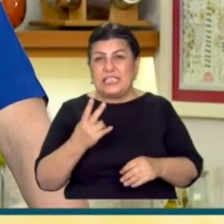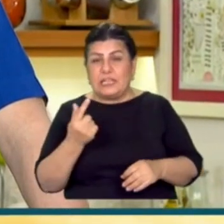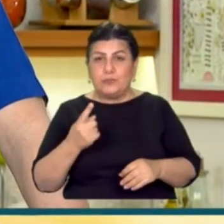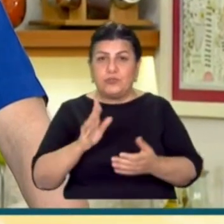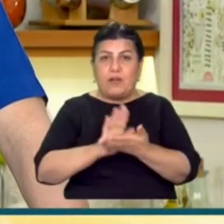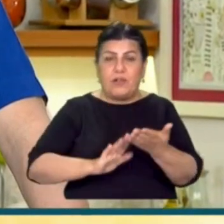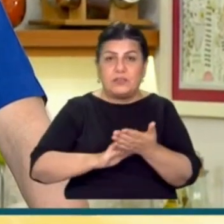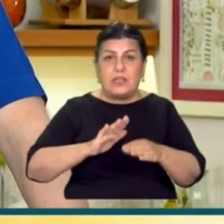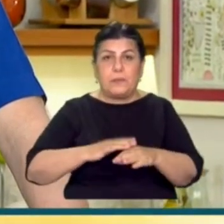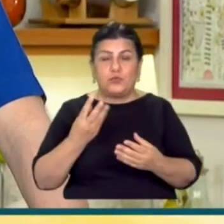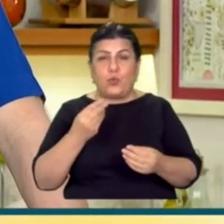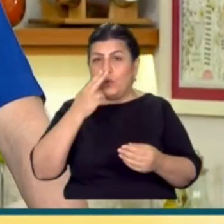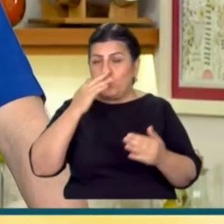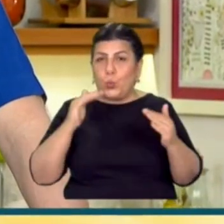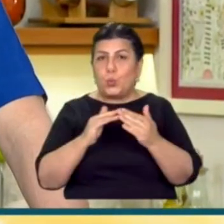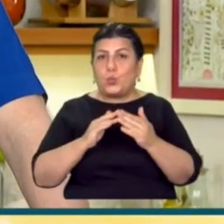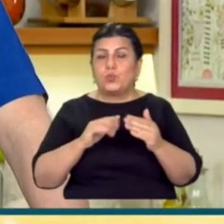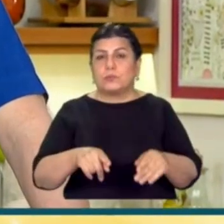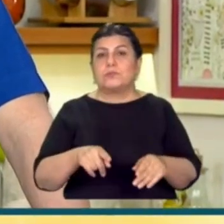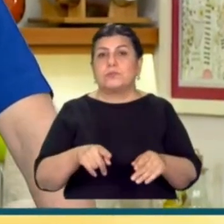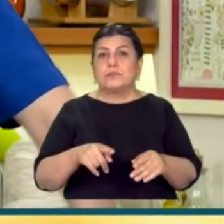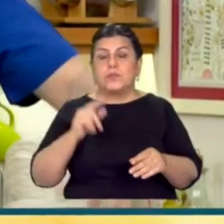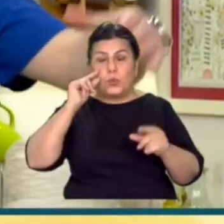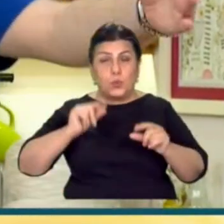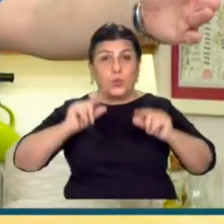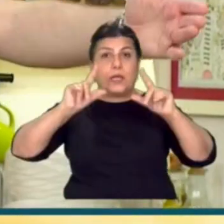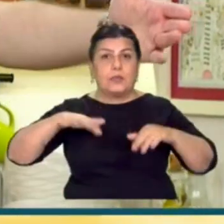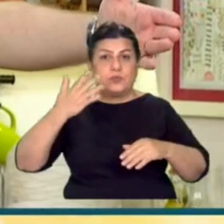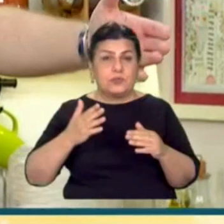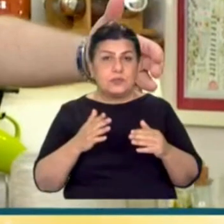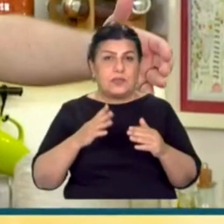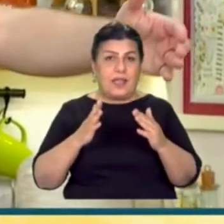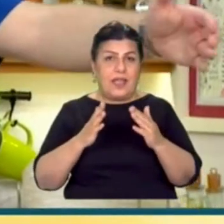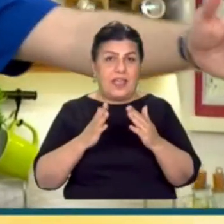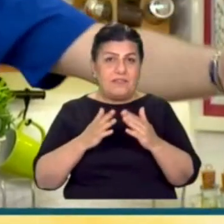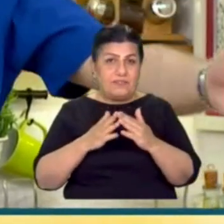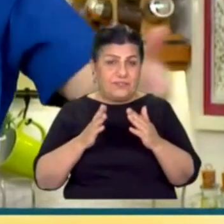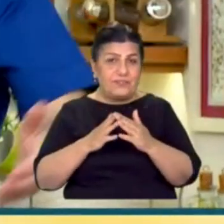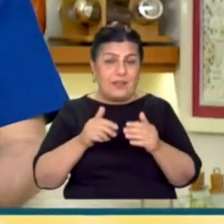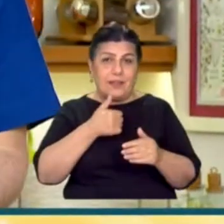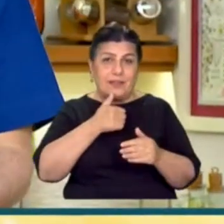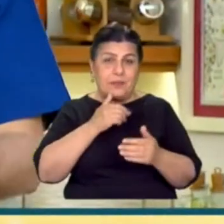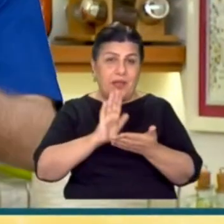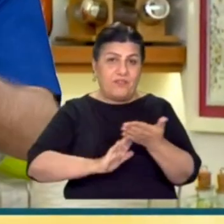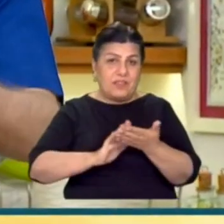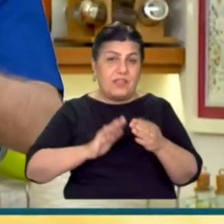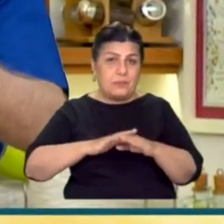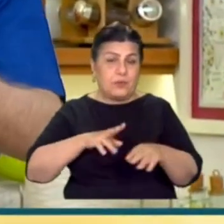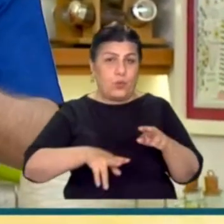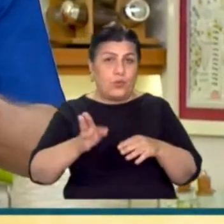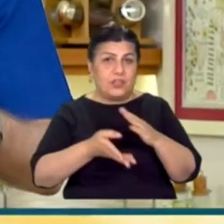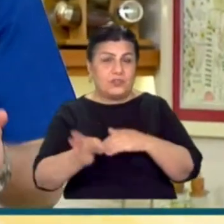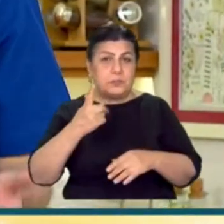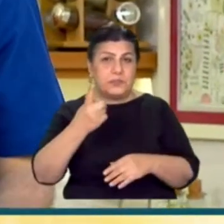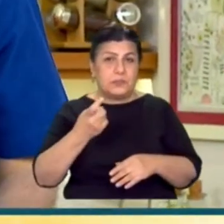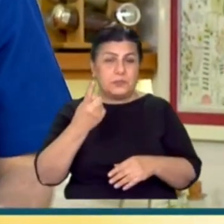kahvaltı yapmak çok ideal ve mantıklı. Evde çalışanlar için söylediyorsun galiba. Yani adam kahvaltısını yapacak, yola çıkacak